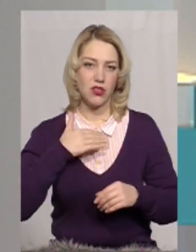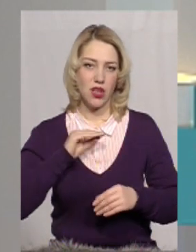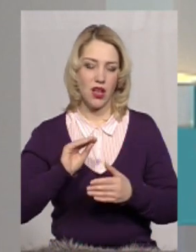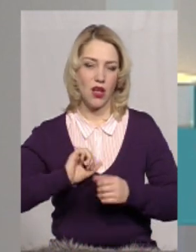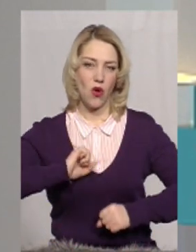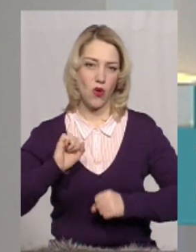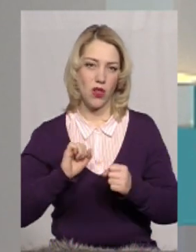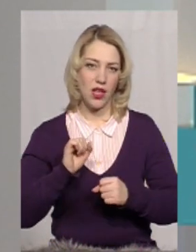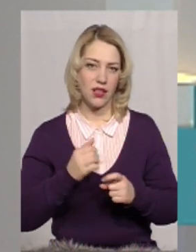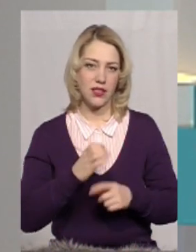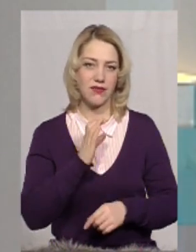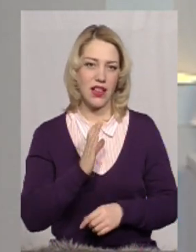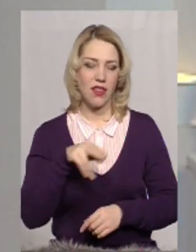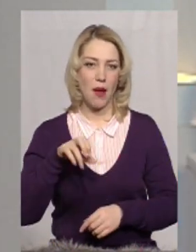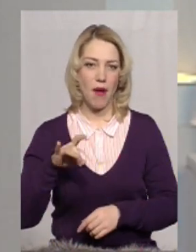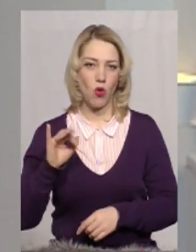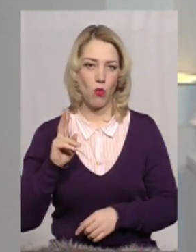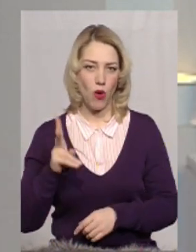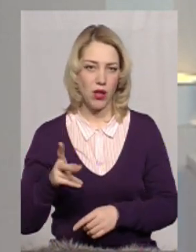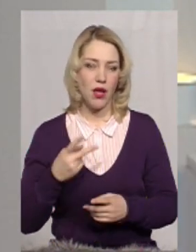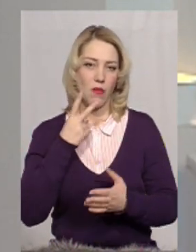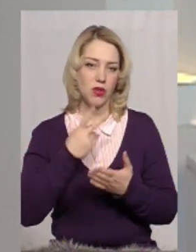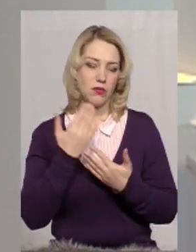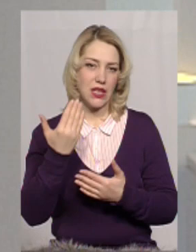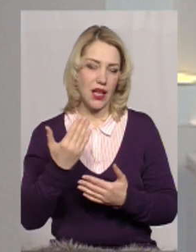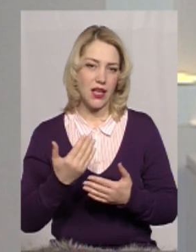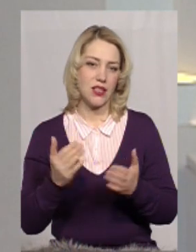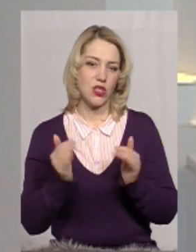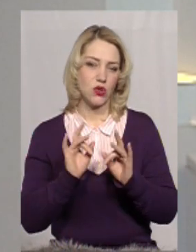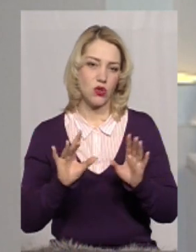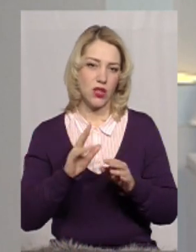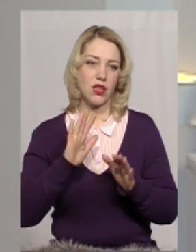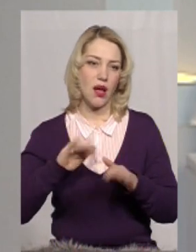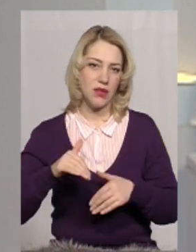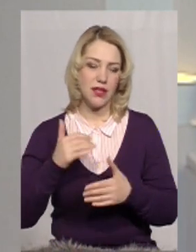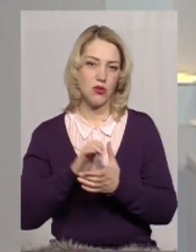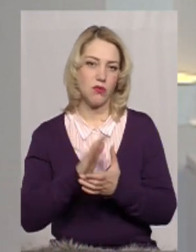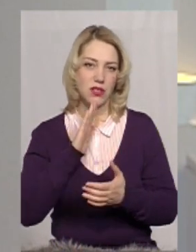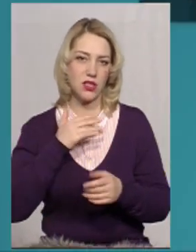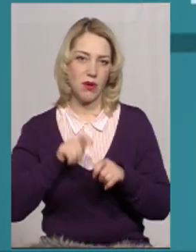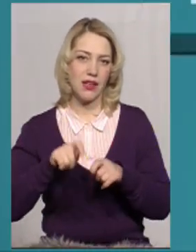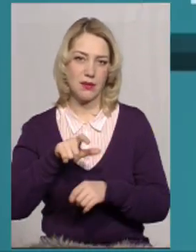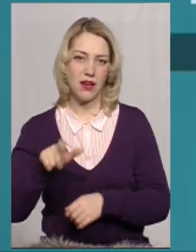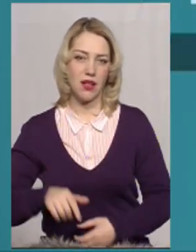колега Світлана Поробок. Подивимося її сюжет, а після познайомимося з нашими експертами.